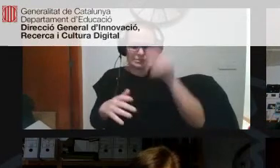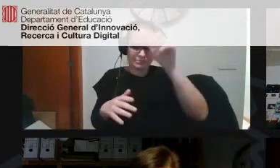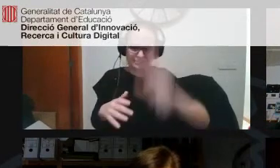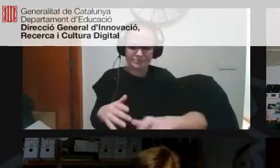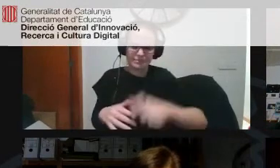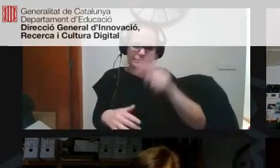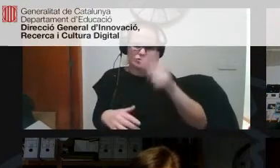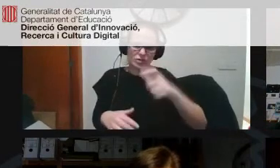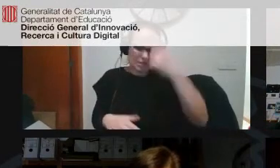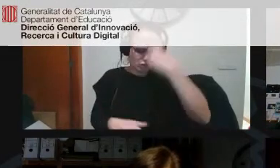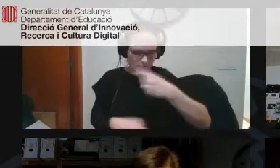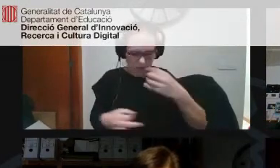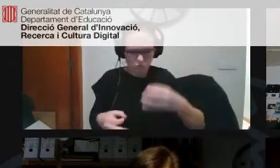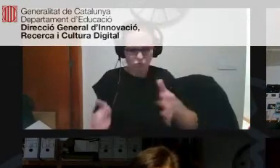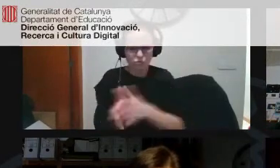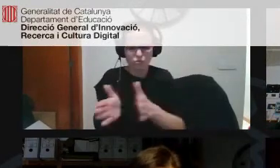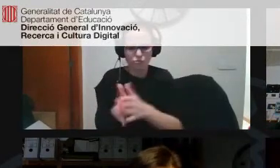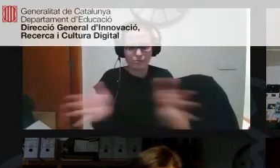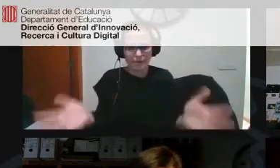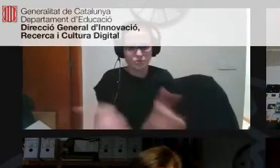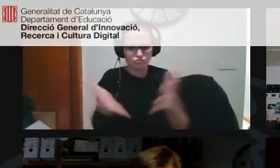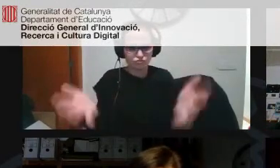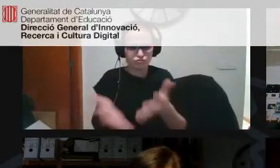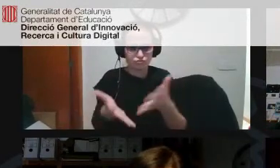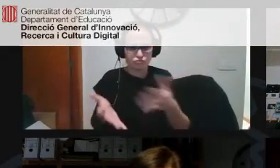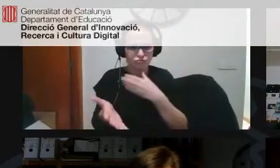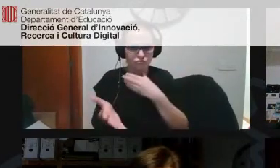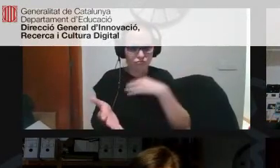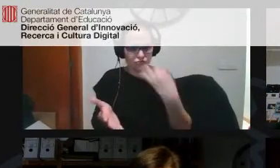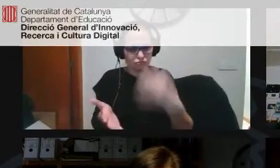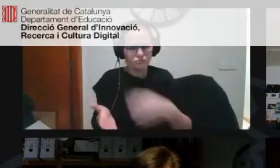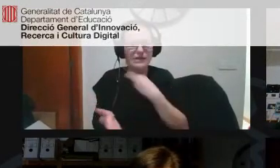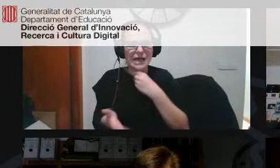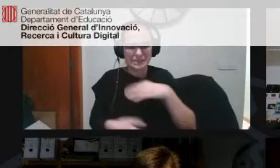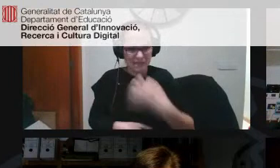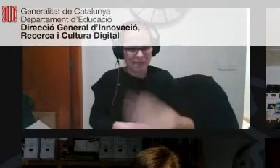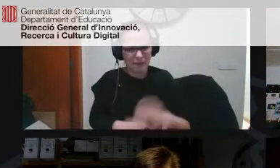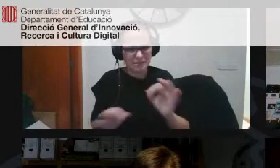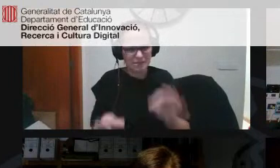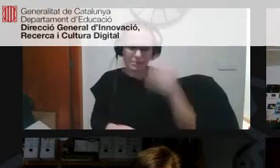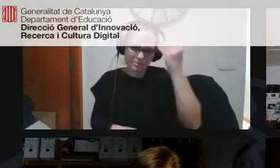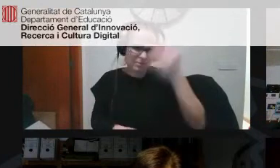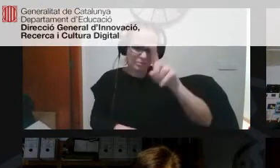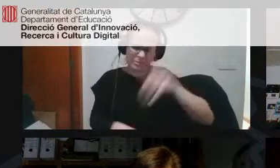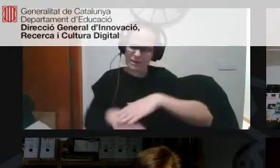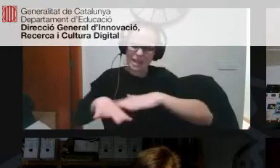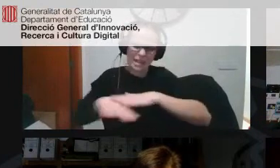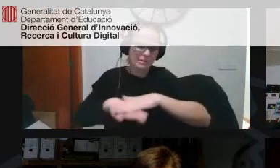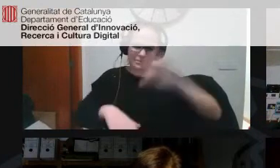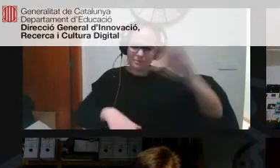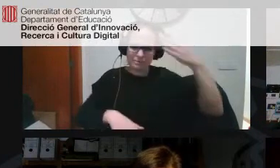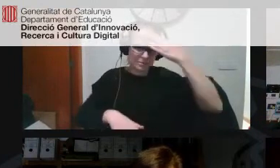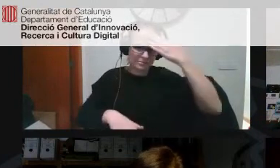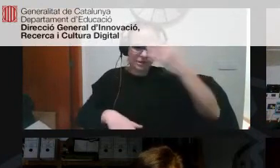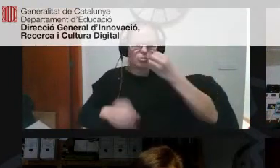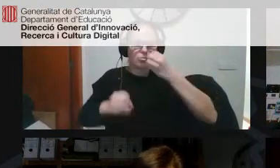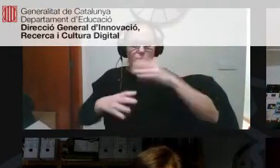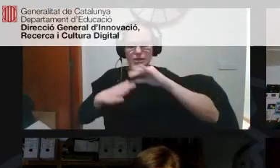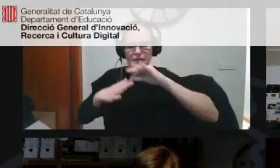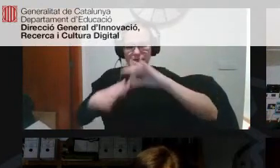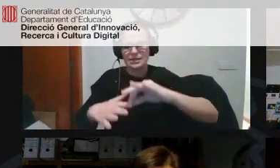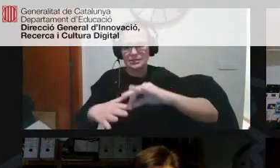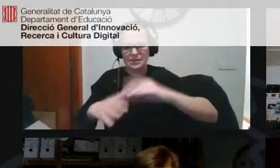capaç de moure els companys i les companyes doncs penso que és la primera la base la principal un bon lideratge